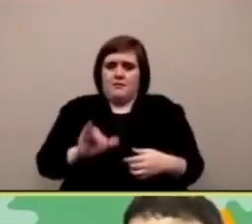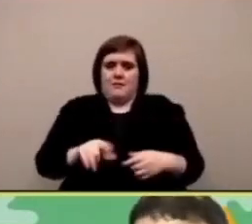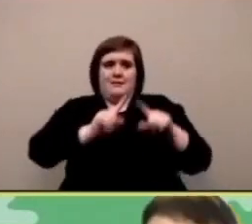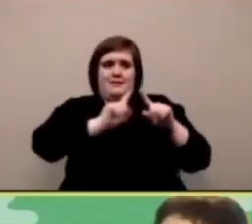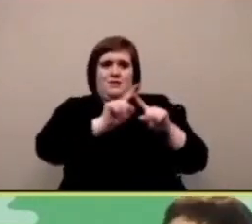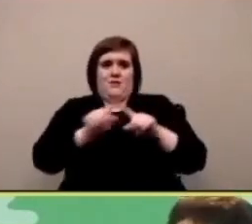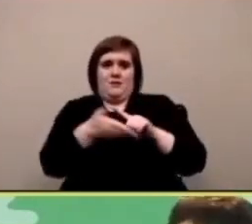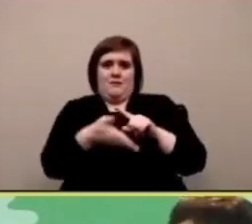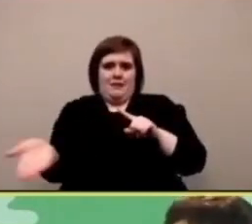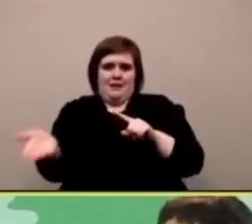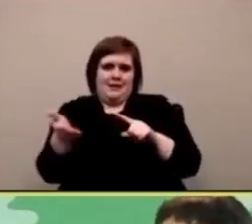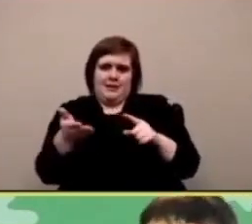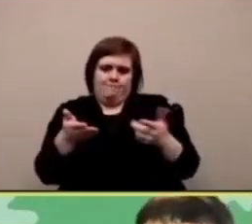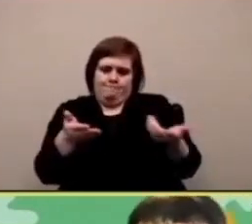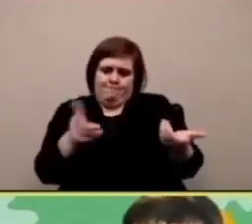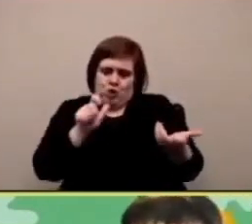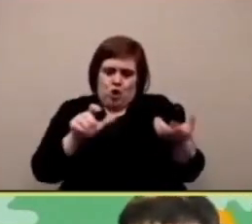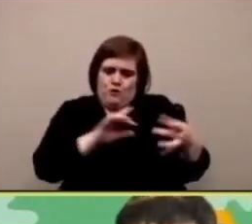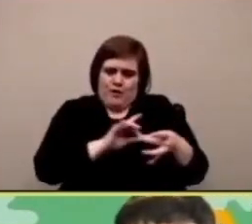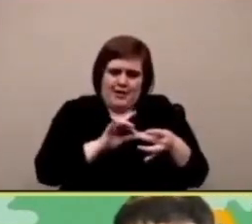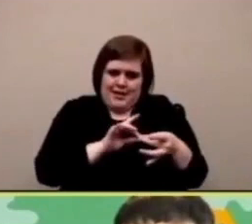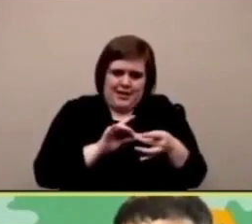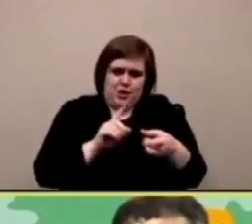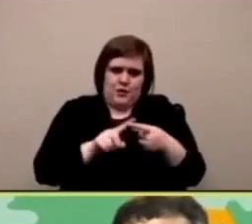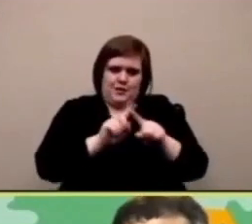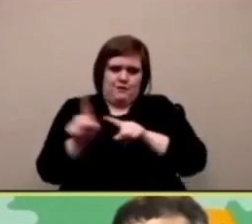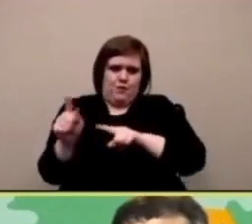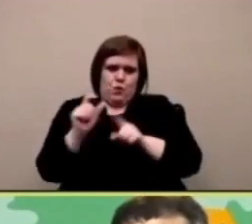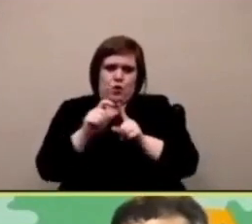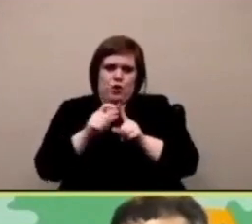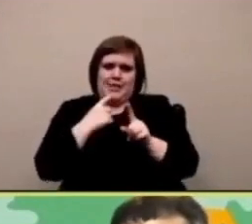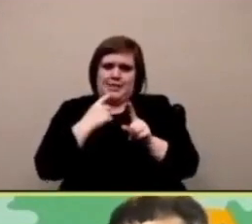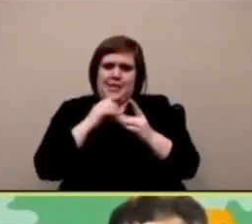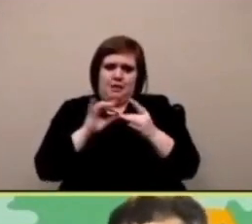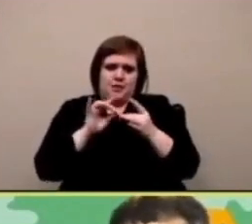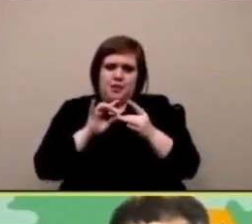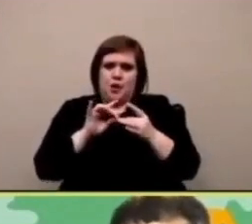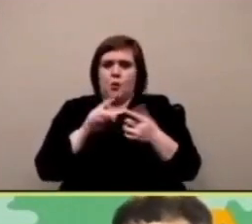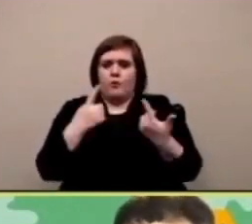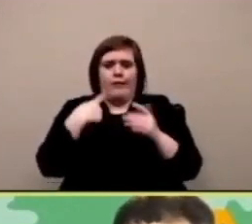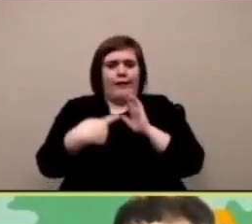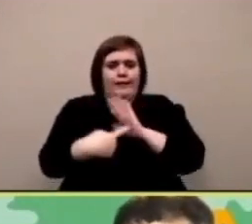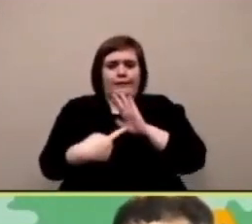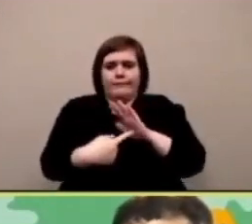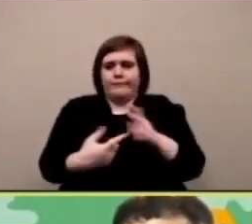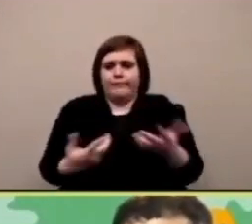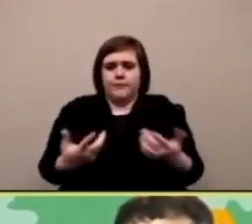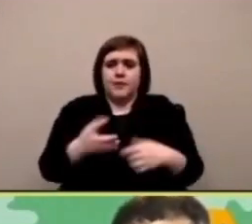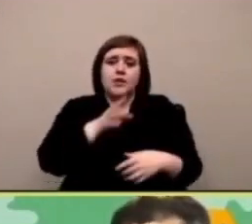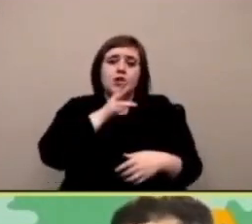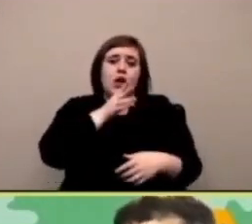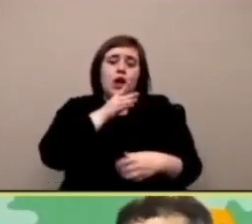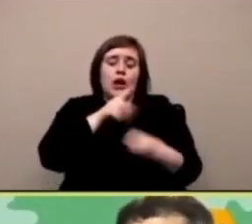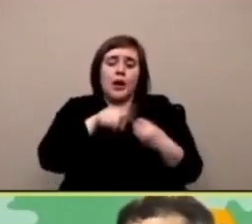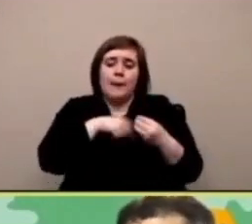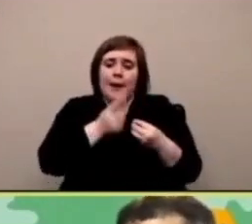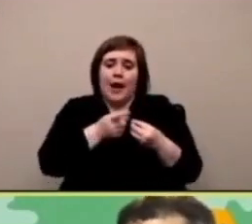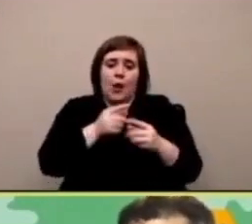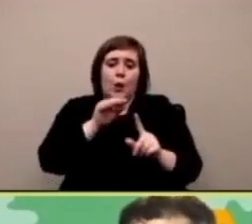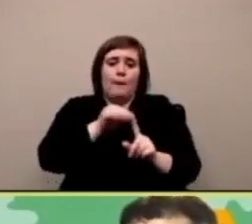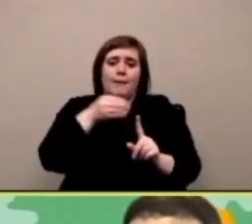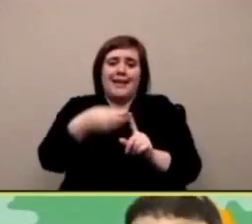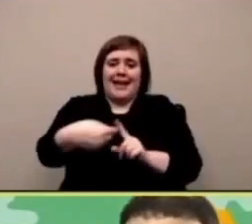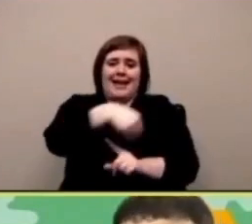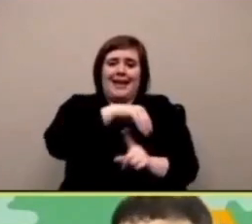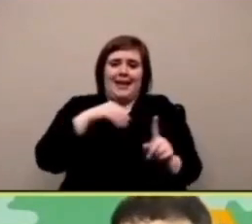ogni volta che parlo come potete osservare e le diverse cose non sono relazionate alle parole